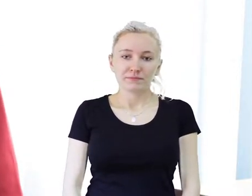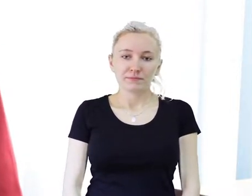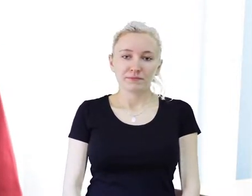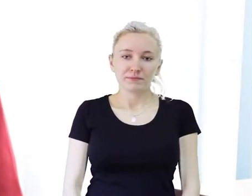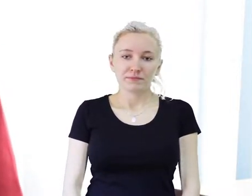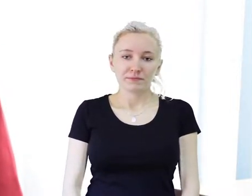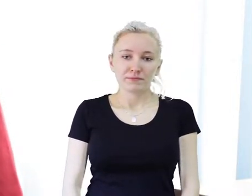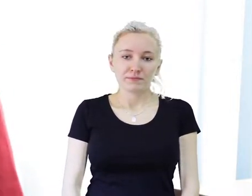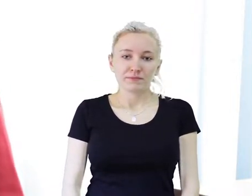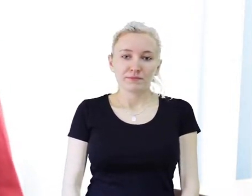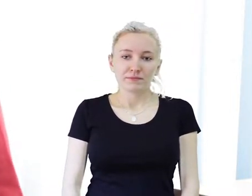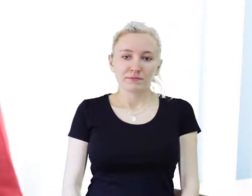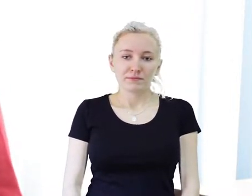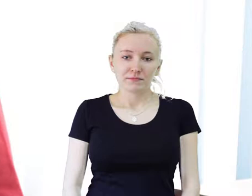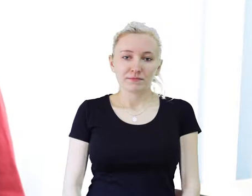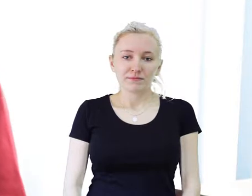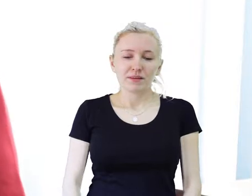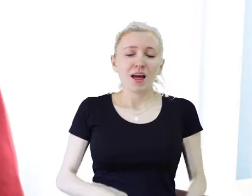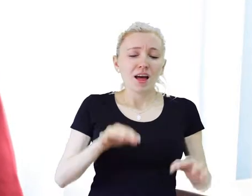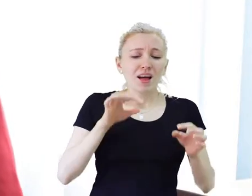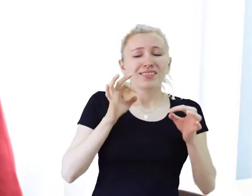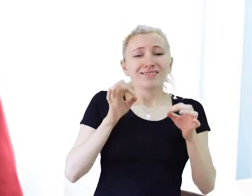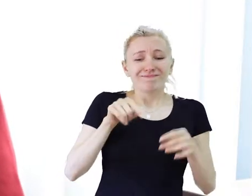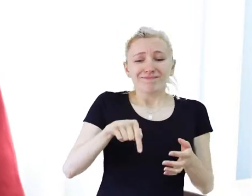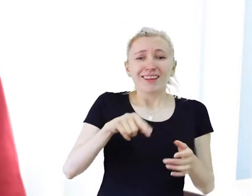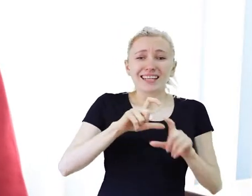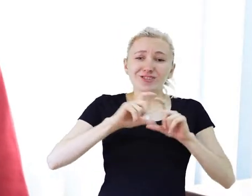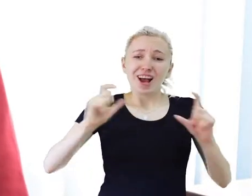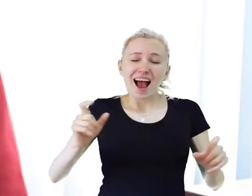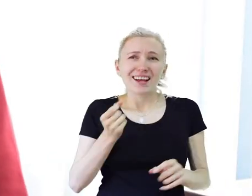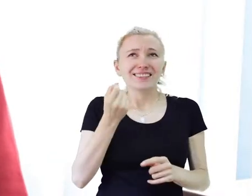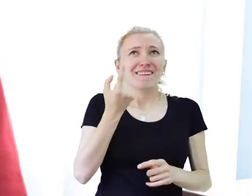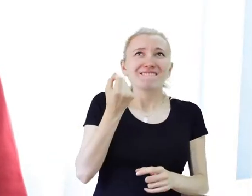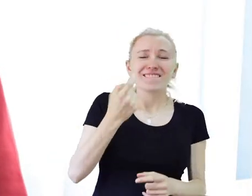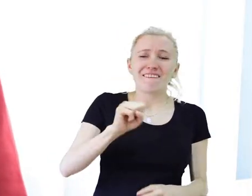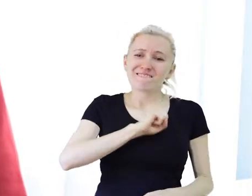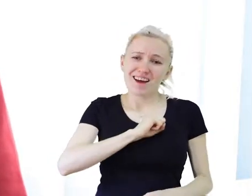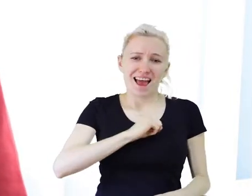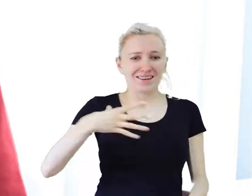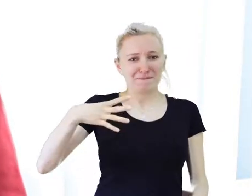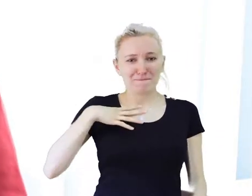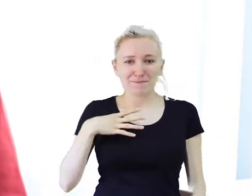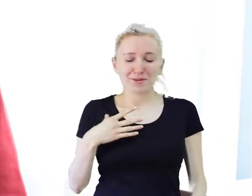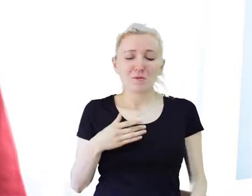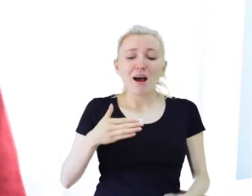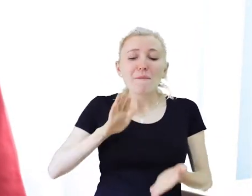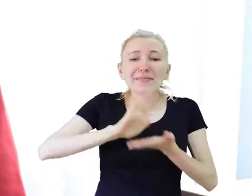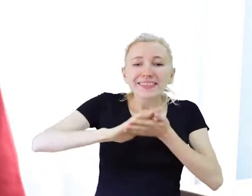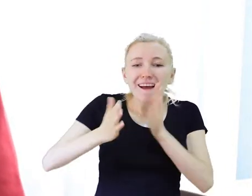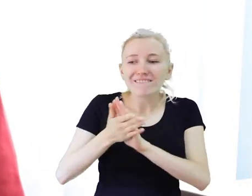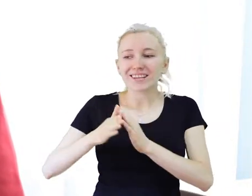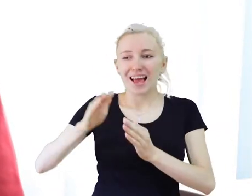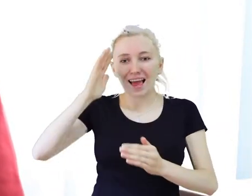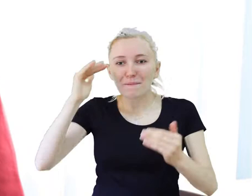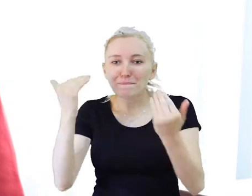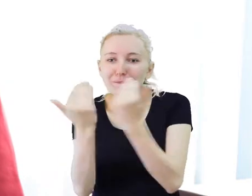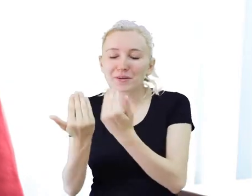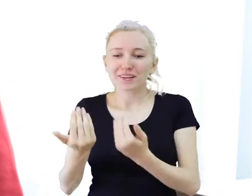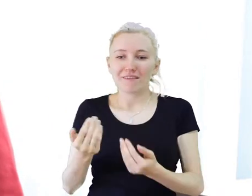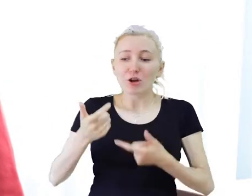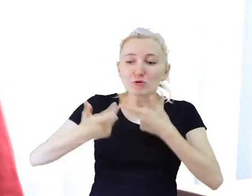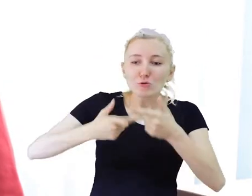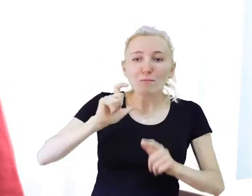tak, na dyskietki. To były fajne chwile, jak mówię, poznawaliśmy się i